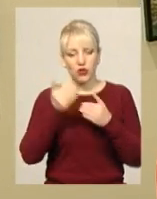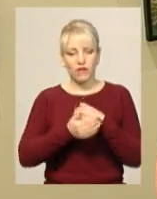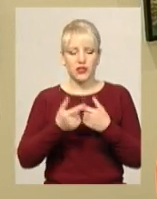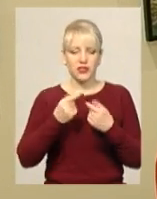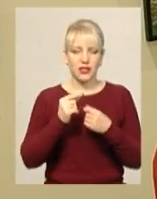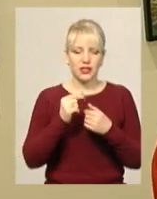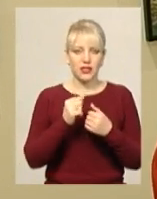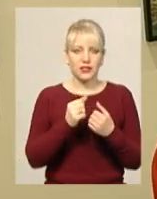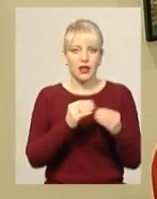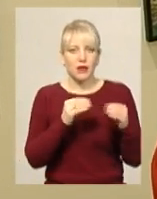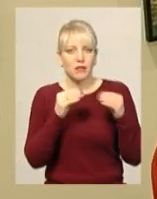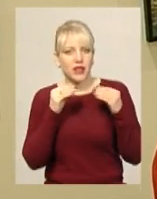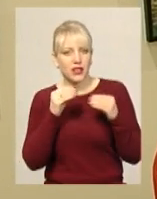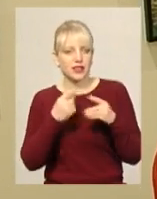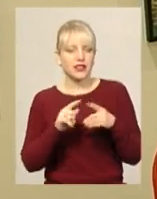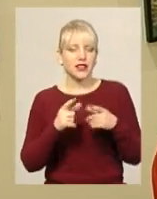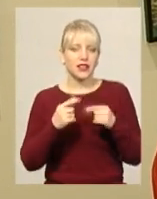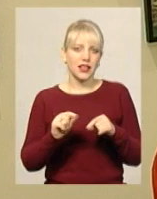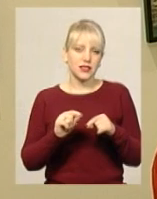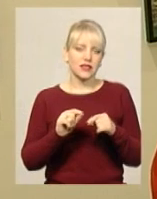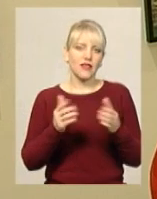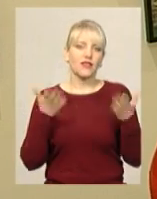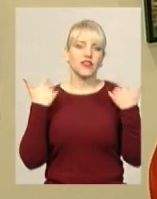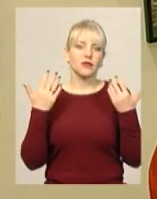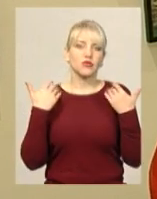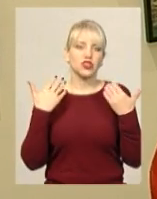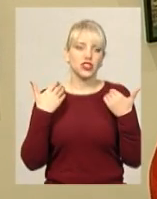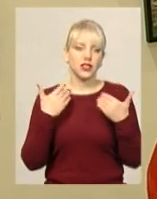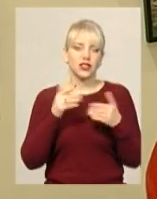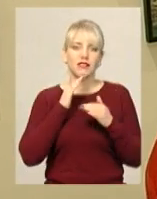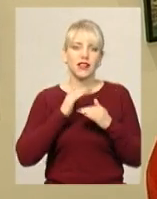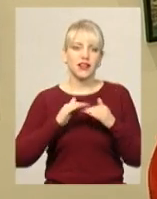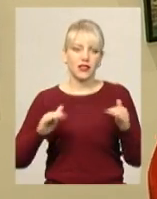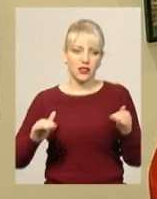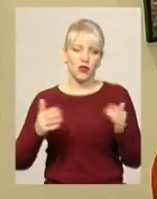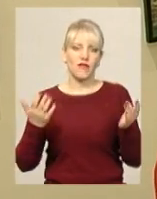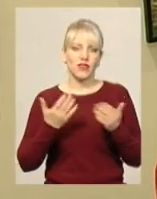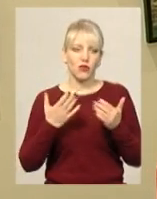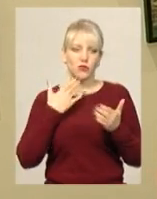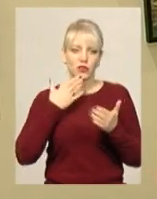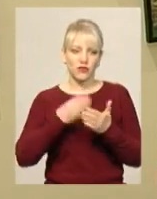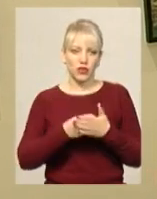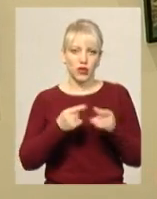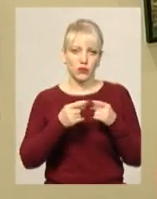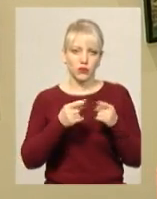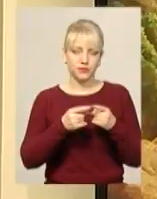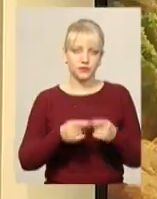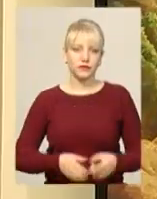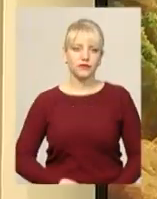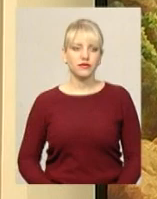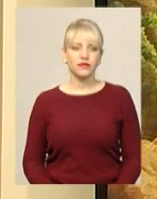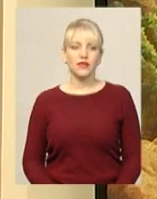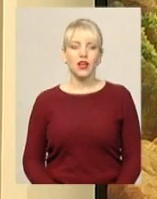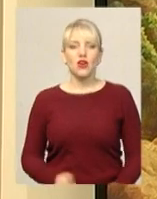прикритися, десь відпочити тихенько в якомусь своєму втаємничому світі.